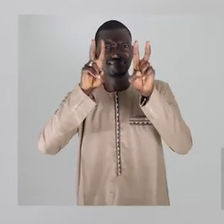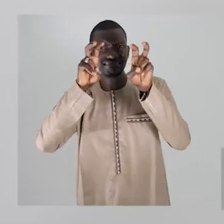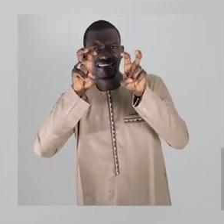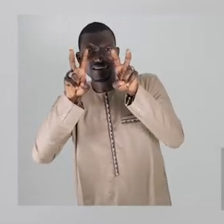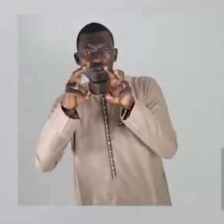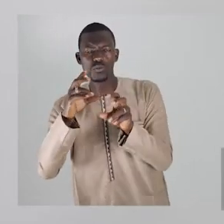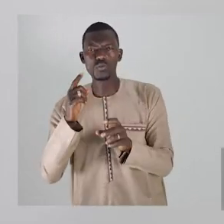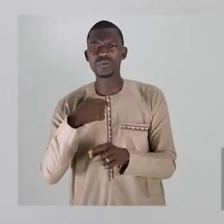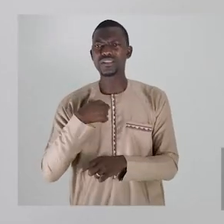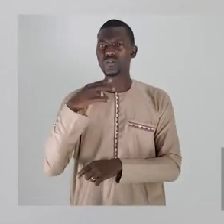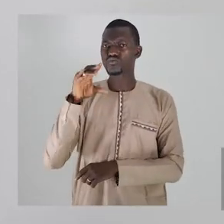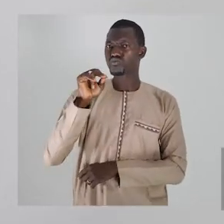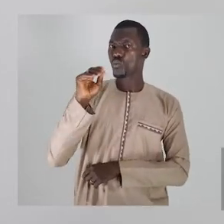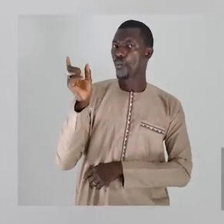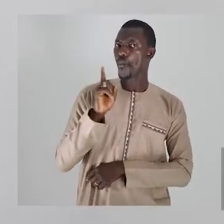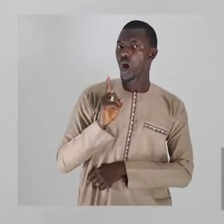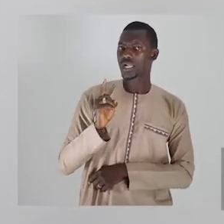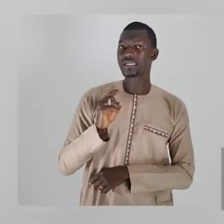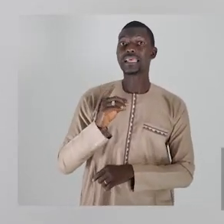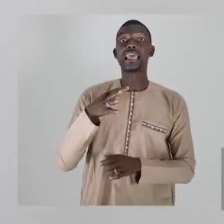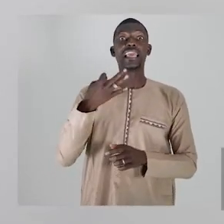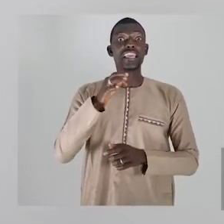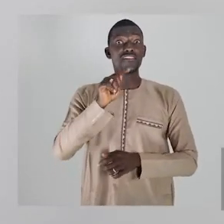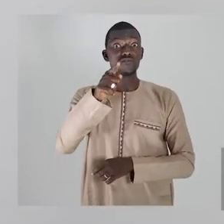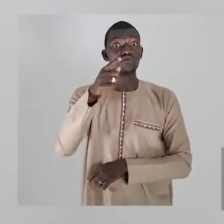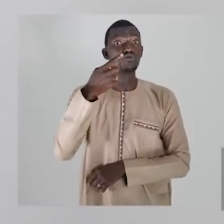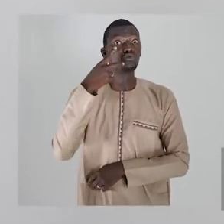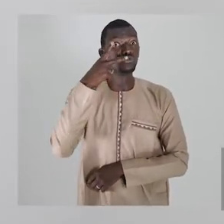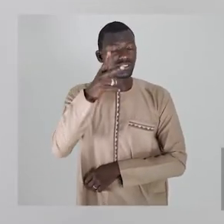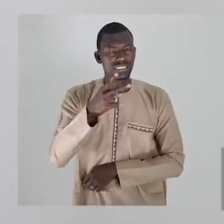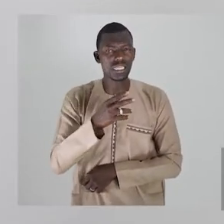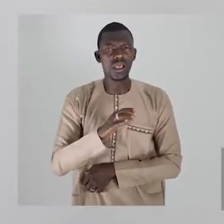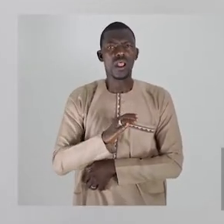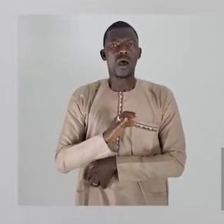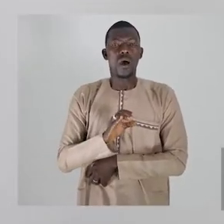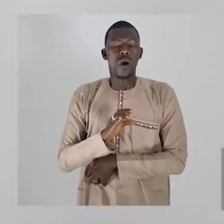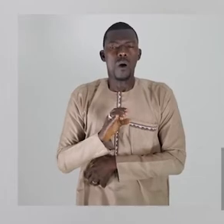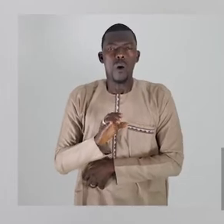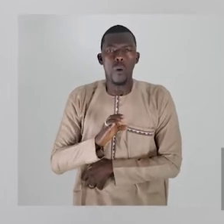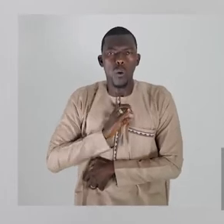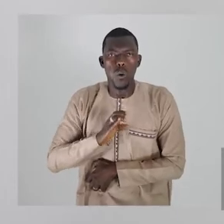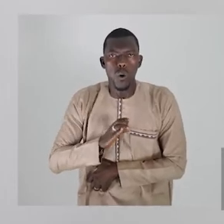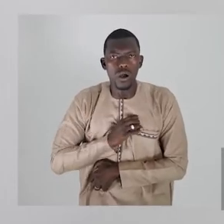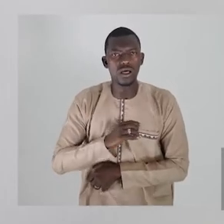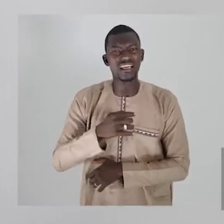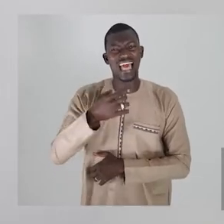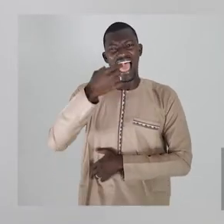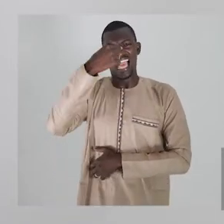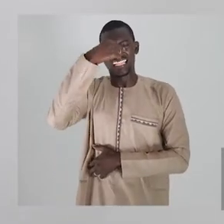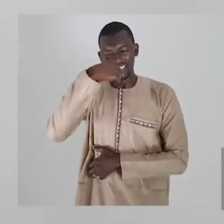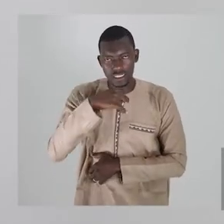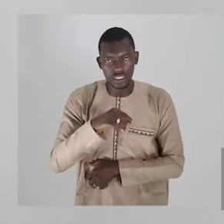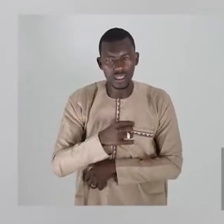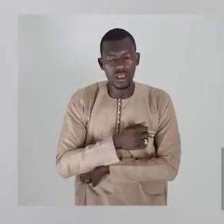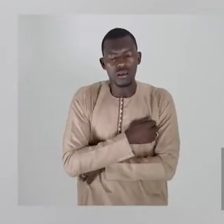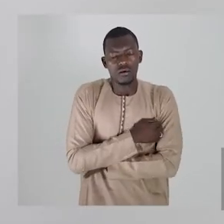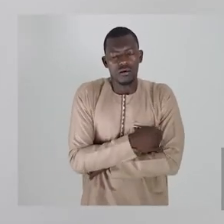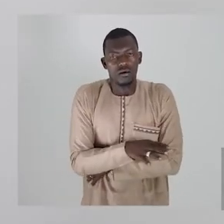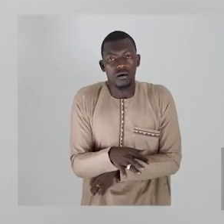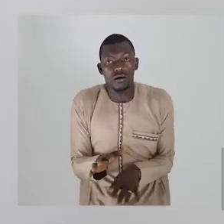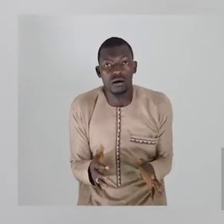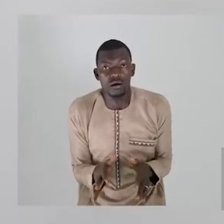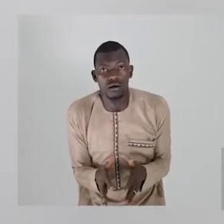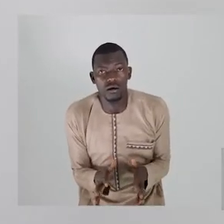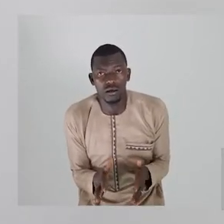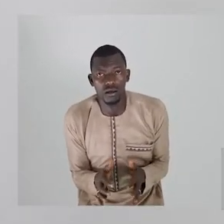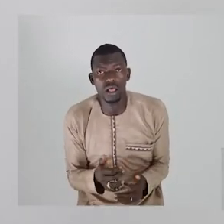amante uleulutu enile yoli. Nusofmeti nusumutu sumutu. Banja apo nujukmu manjuma meti yikasumutauku kukunkula ke coronavirus.